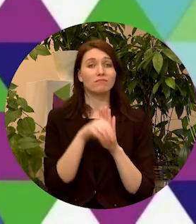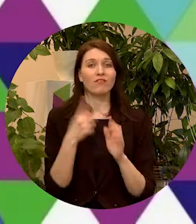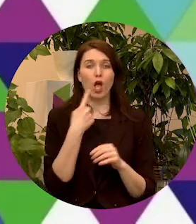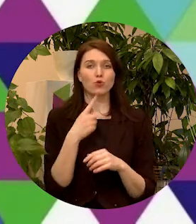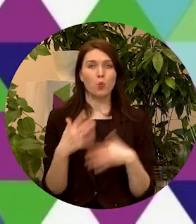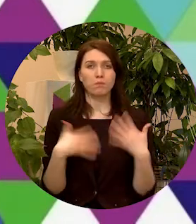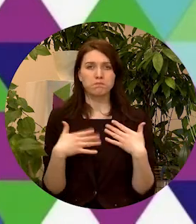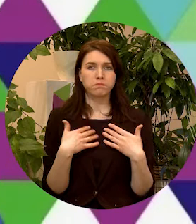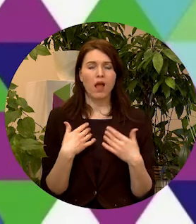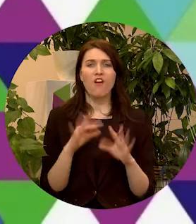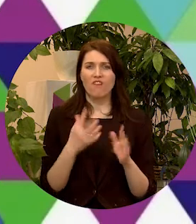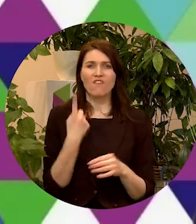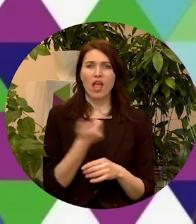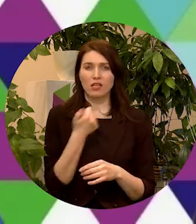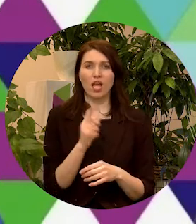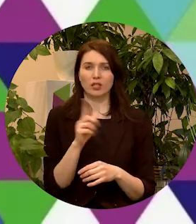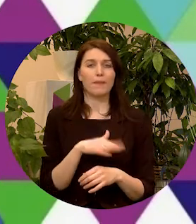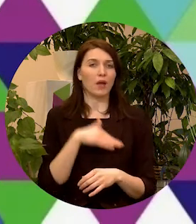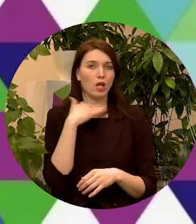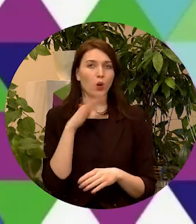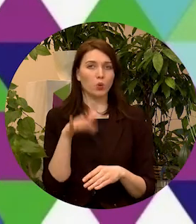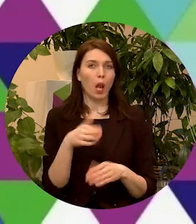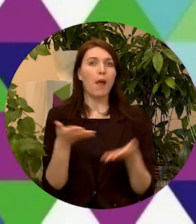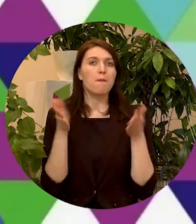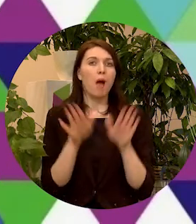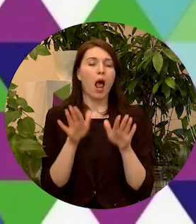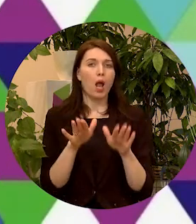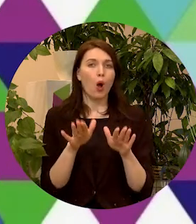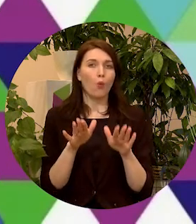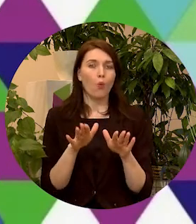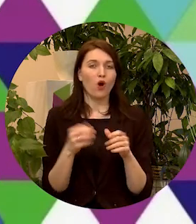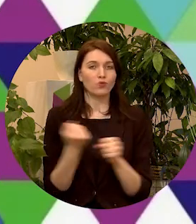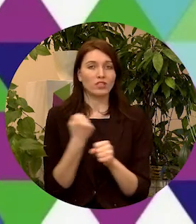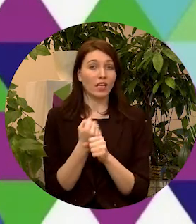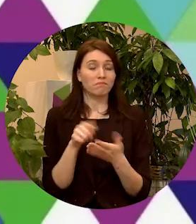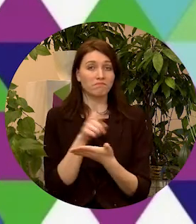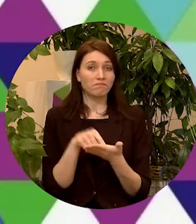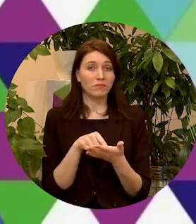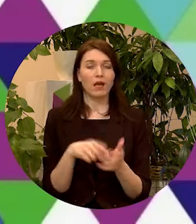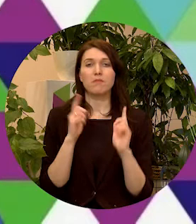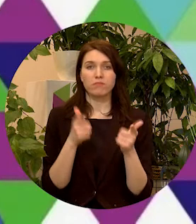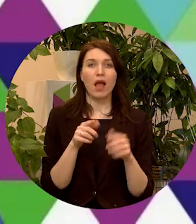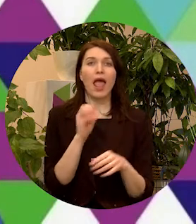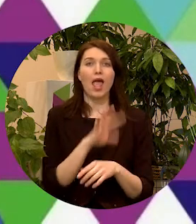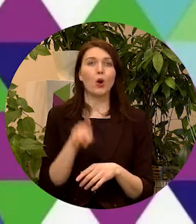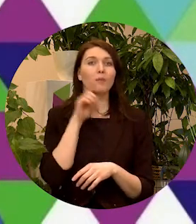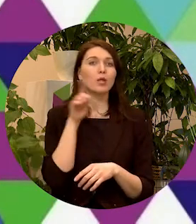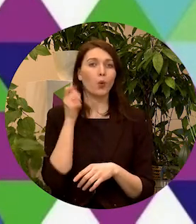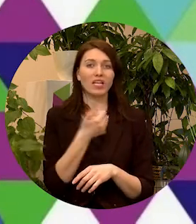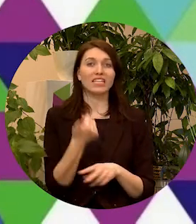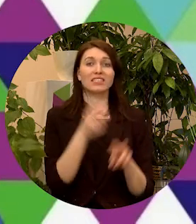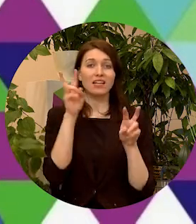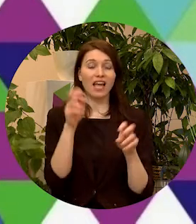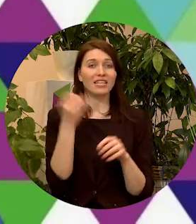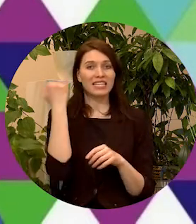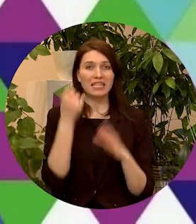izskana jautājumas, vai viens gads ir ietiekams, lai kaut ko paliekoši izdarīt, un jāpiekrīt, ka ideja par Eiropas jauniešu gadu parādījās salīdzinot